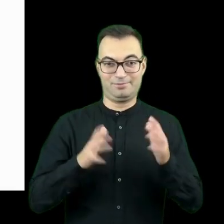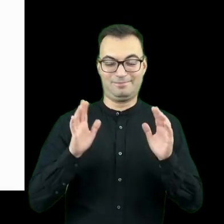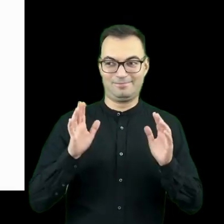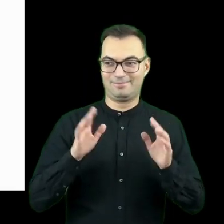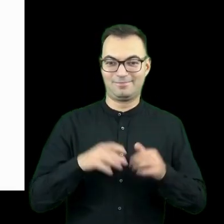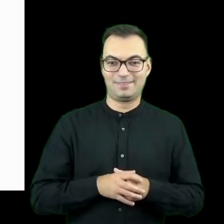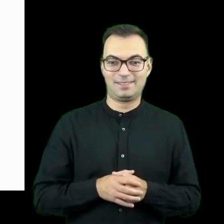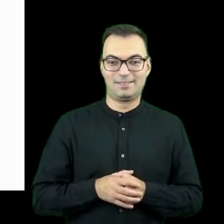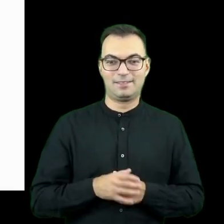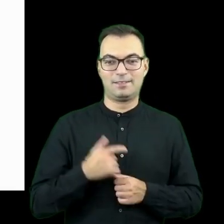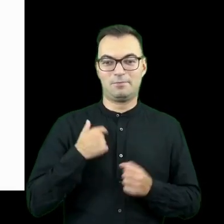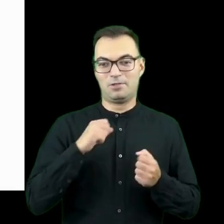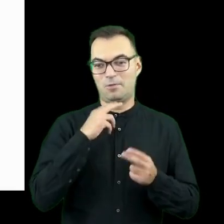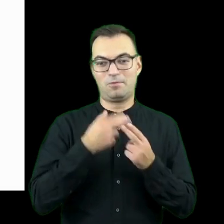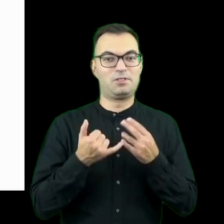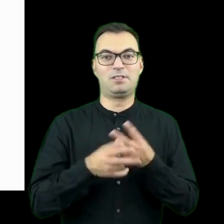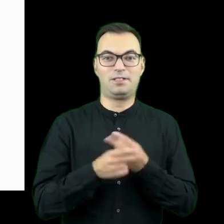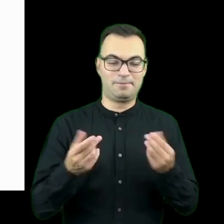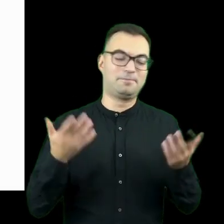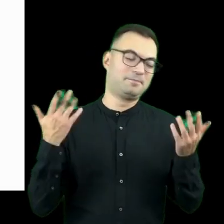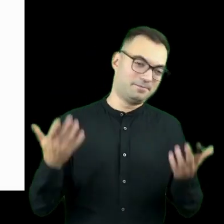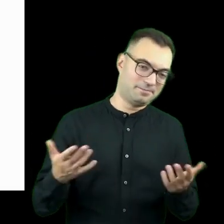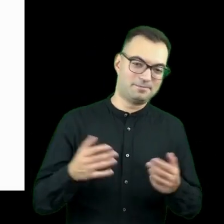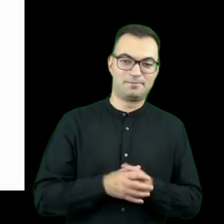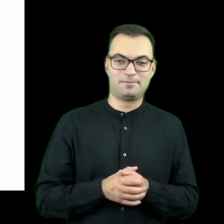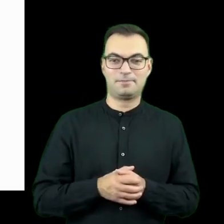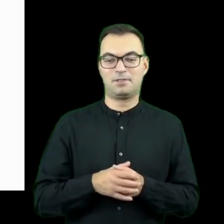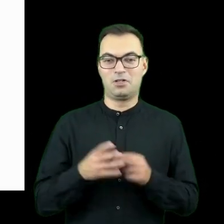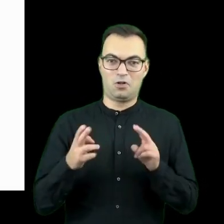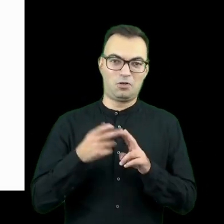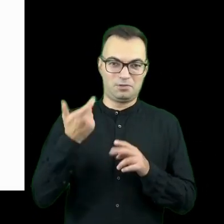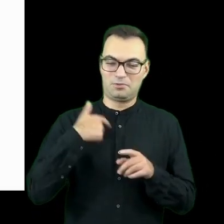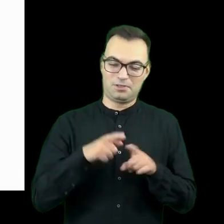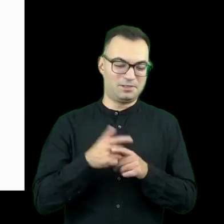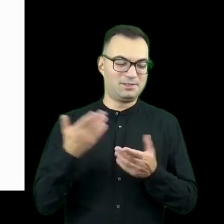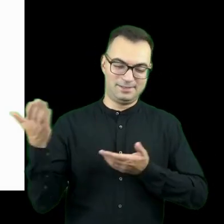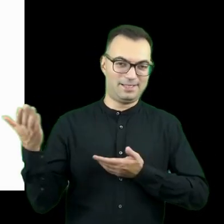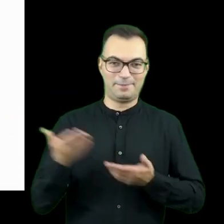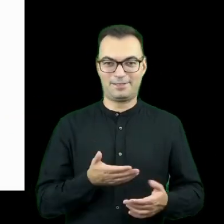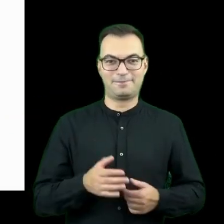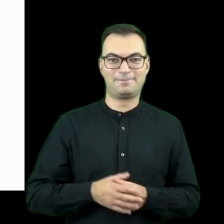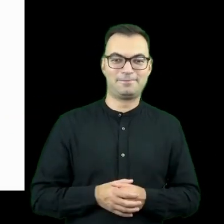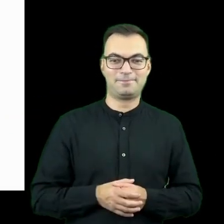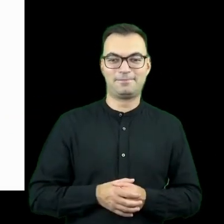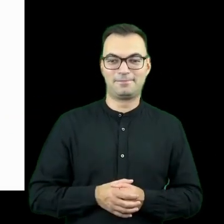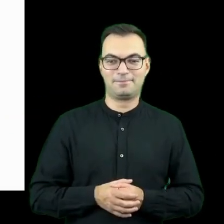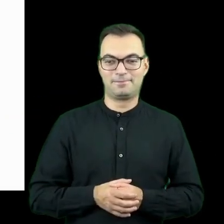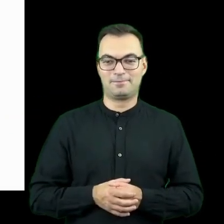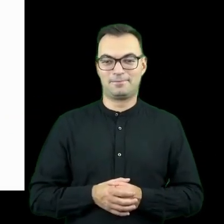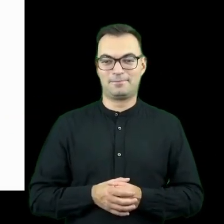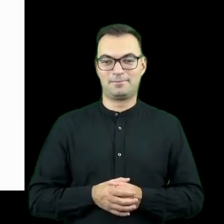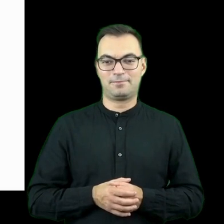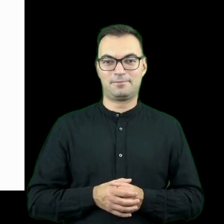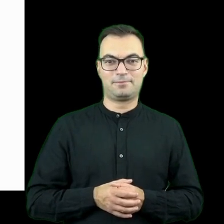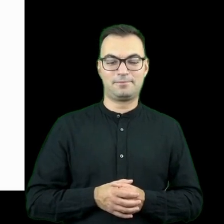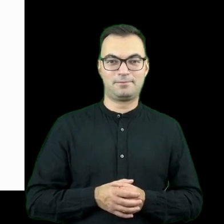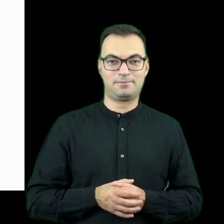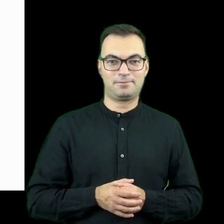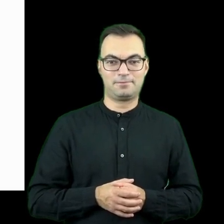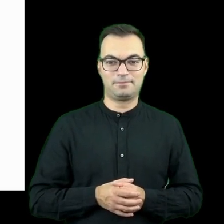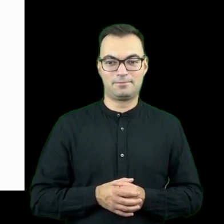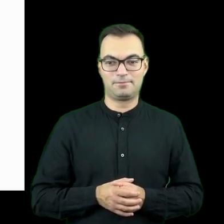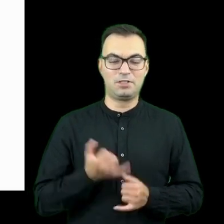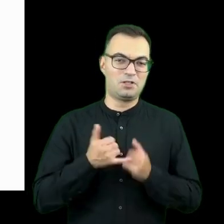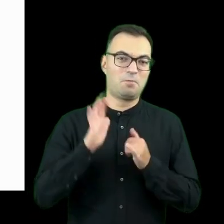to zostawiam się nie odpowiedzieć. Jeżeli nie, to też odzywajcie się do mnie z różnymi innymi źródłami, jeżeli te pytania Wam się